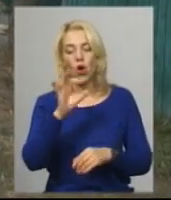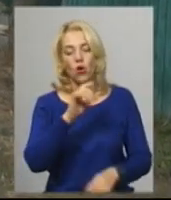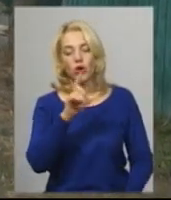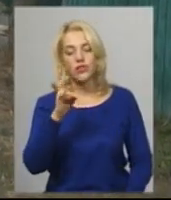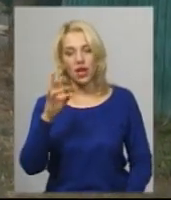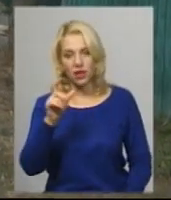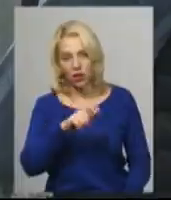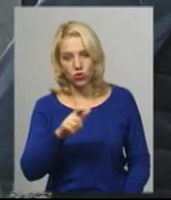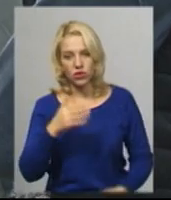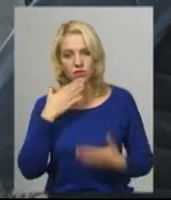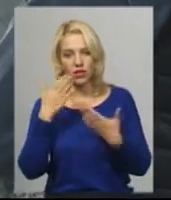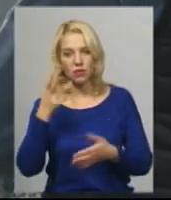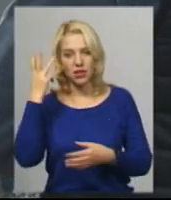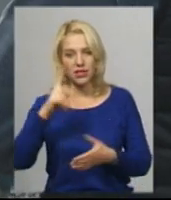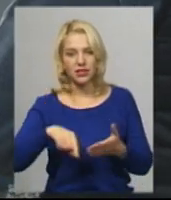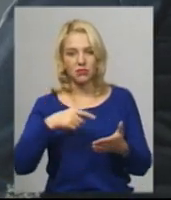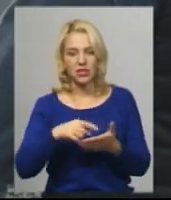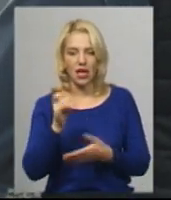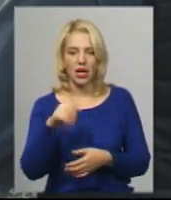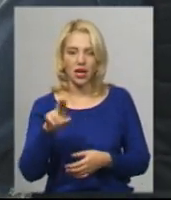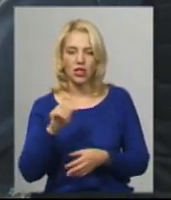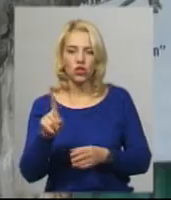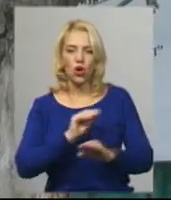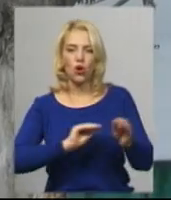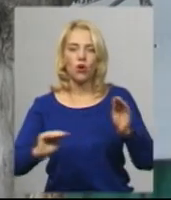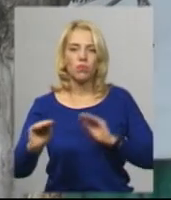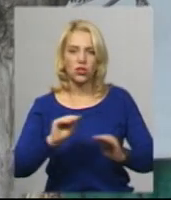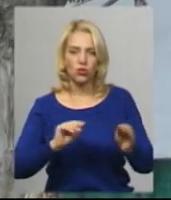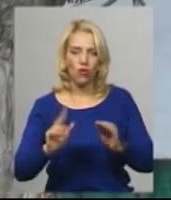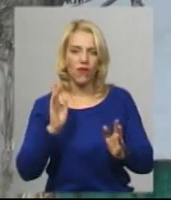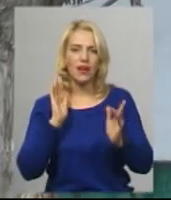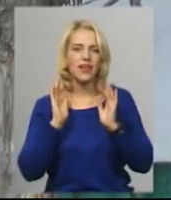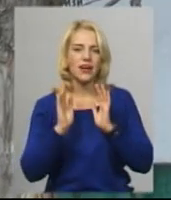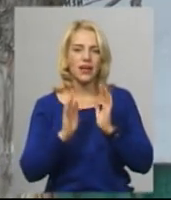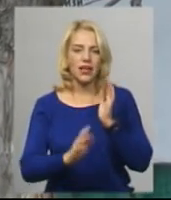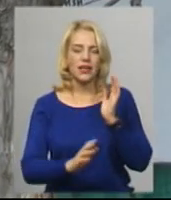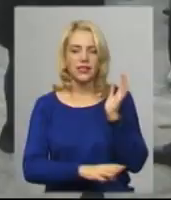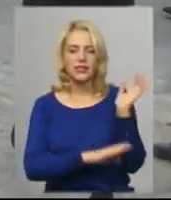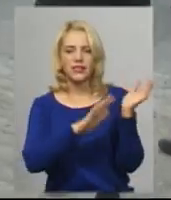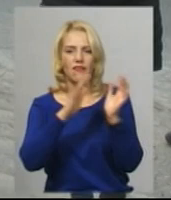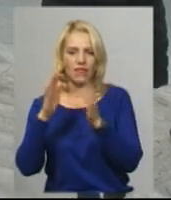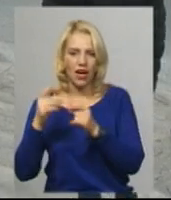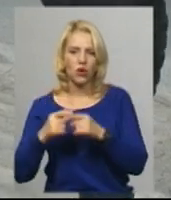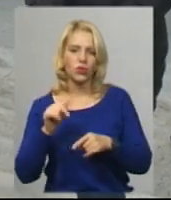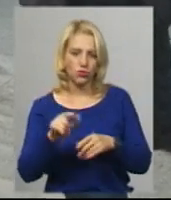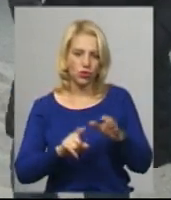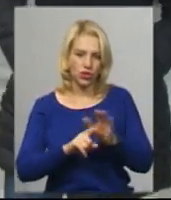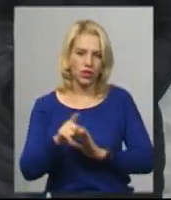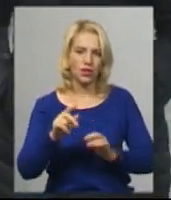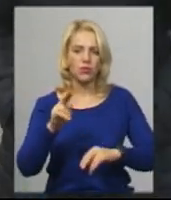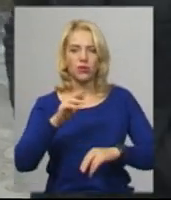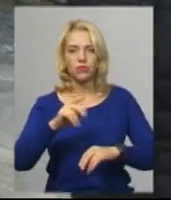Хмельницької міської ради щодо облаштування скверу у цій частині міста. Відповідь не отримали. На початку серпня тут розпочали будівництво